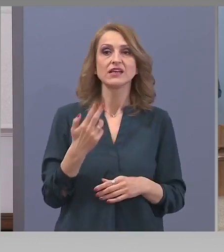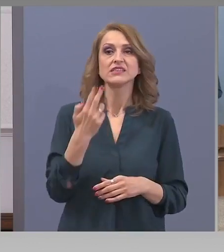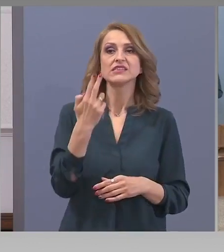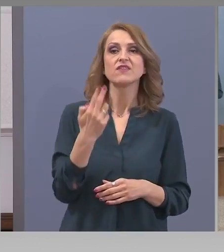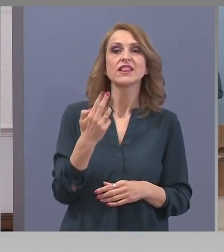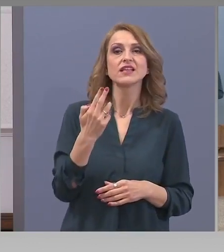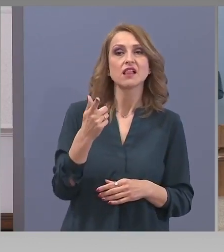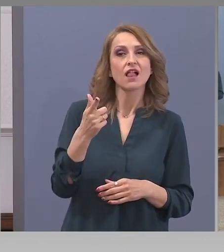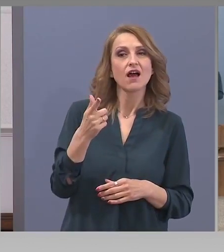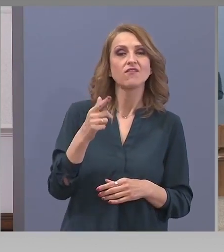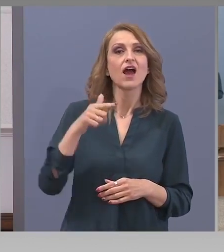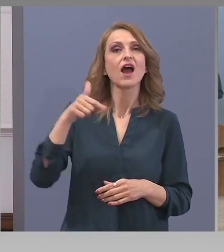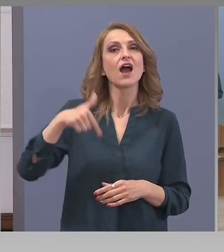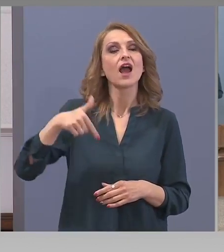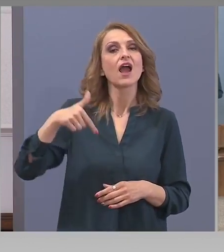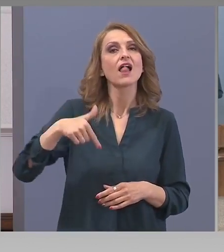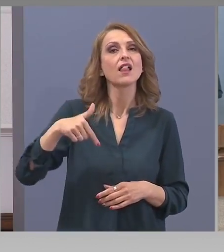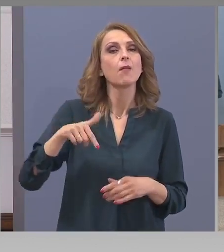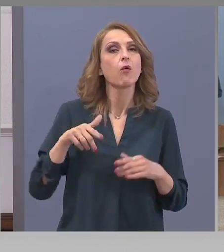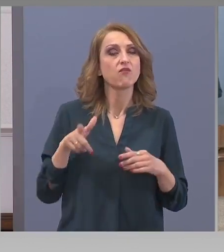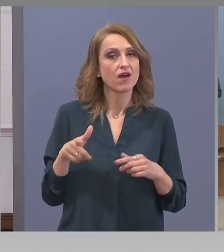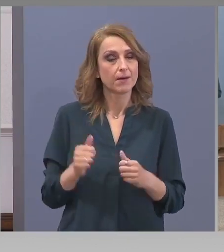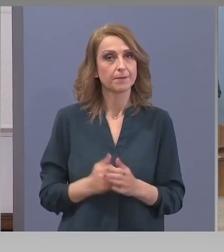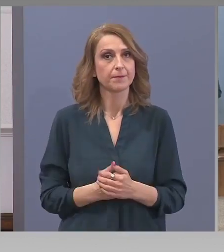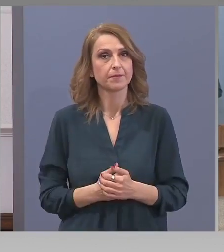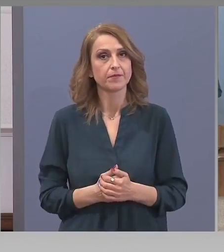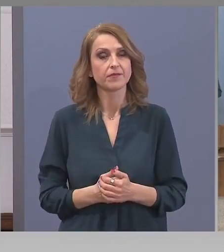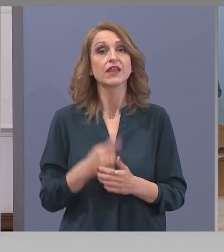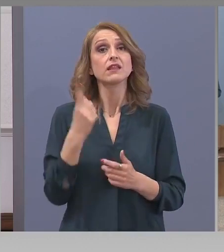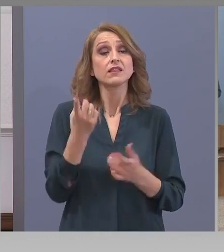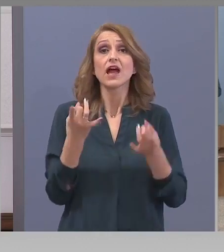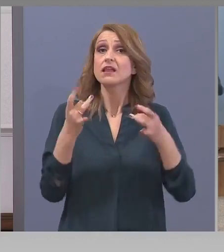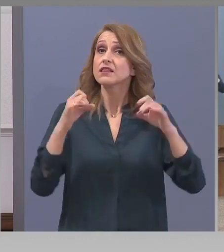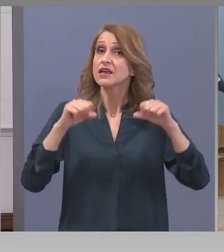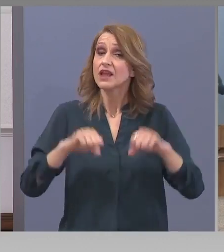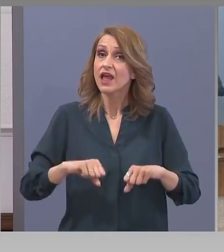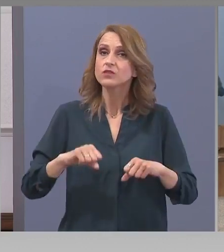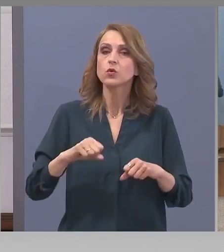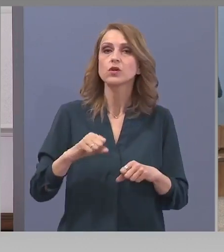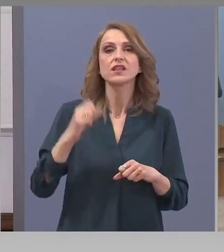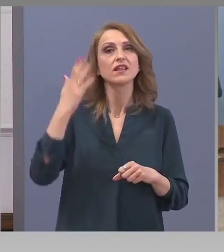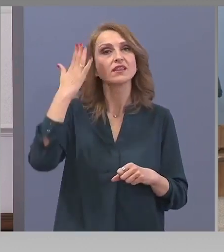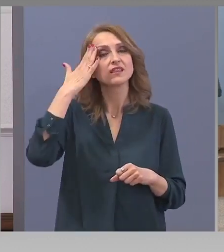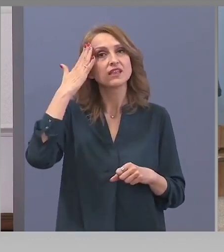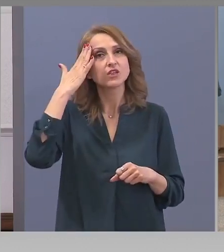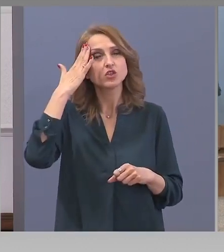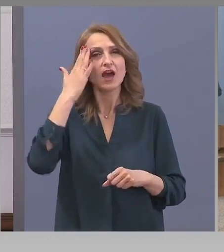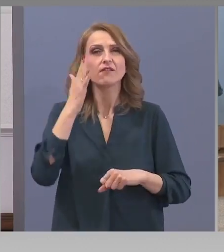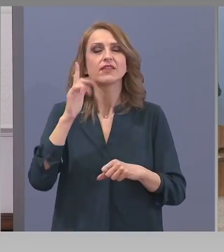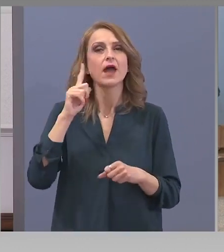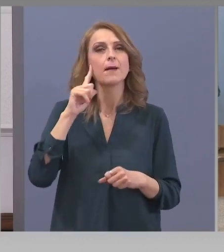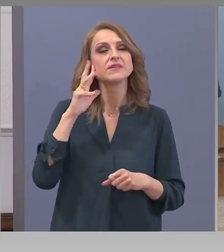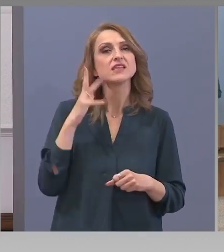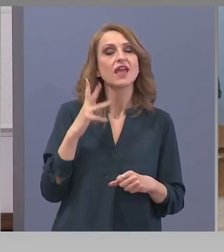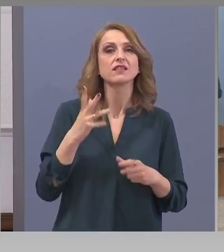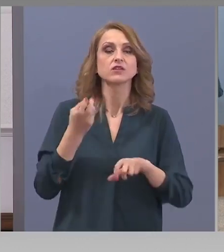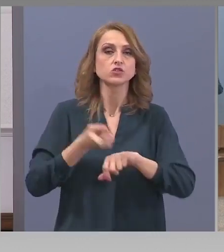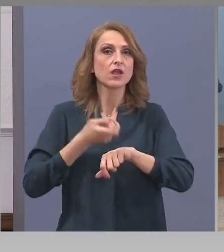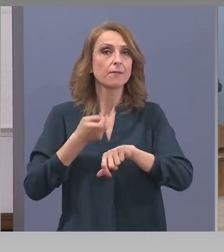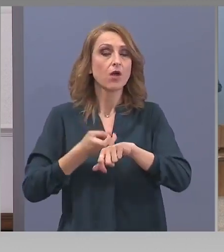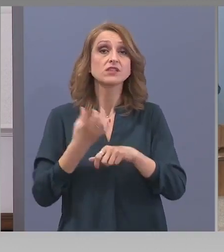Гълобова. Психиатър. Директор на Държавна психиатрична болница Свети Иван Рилски, град Нови Искър.